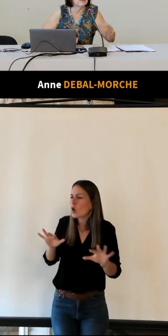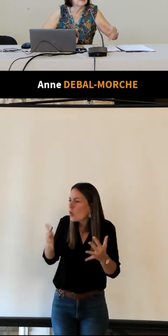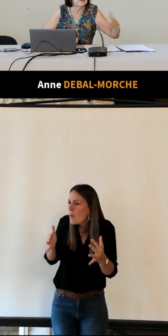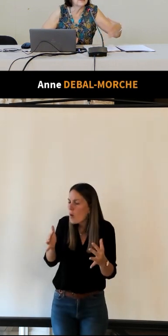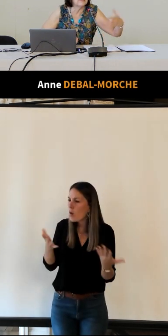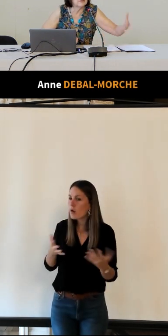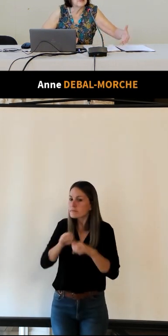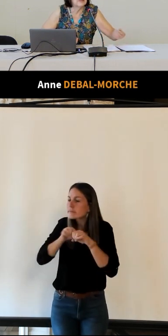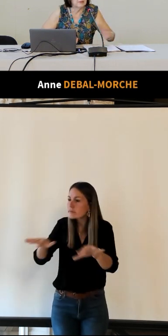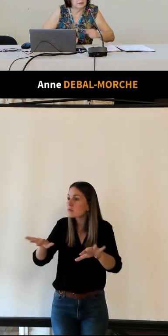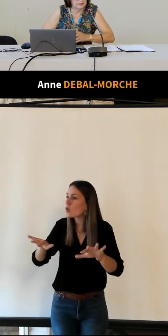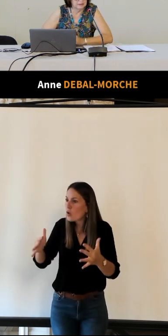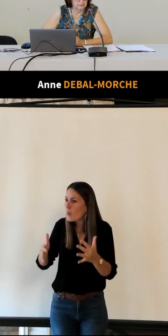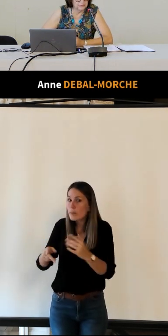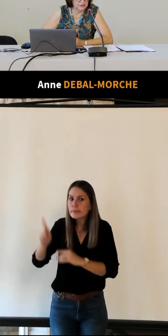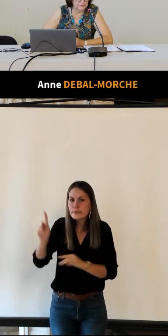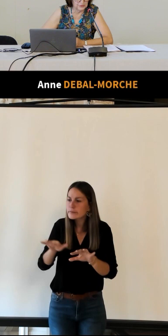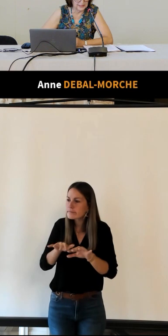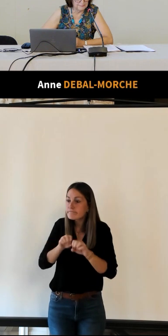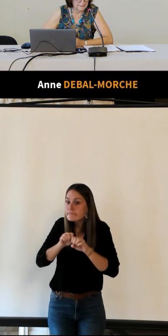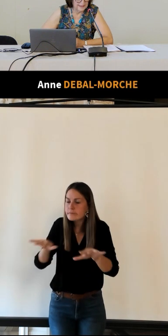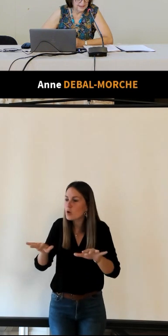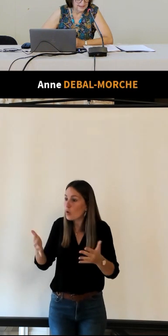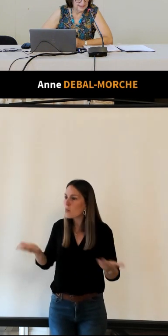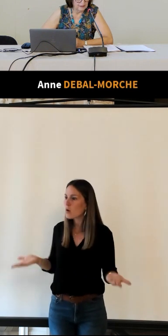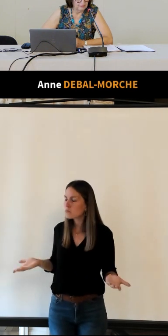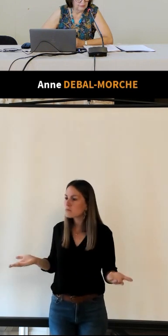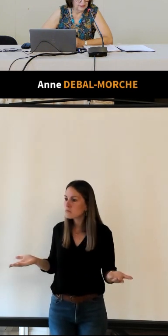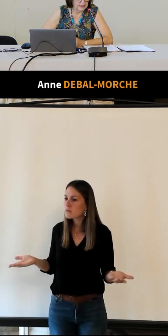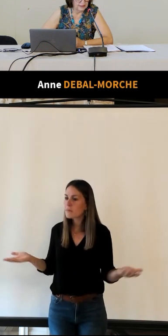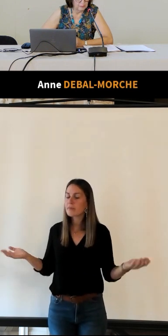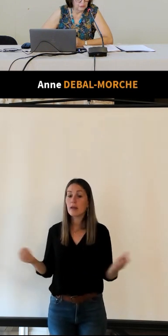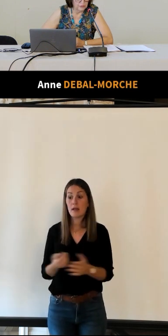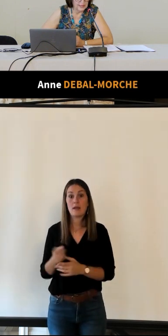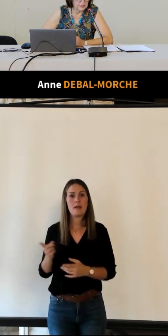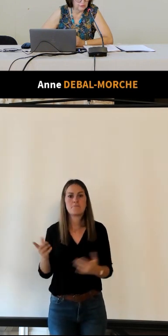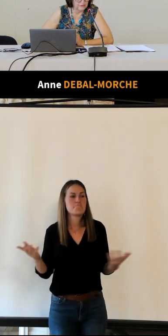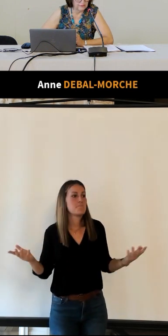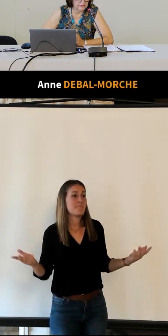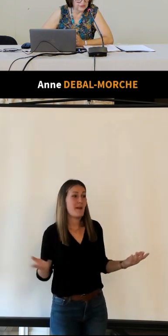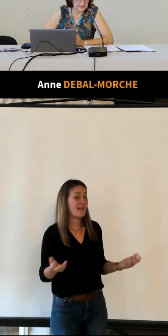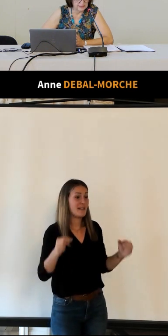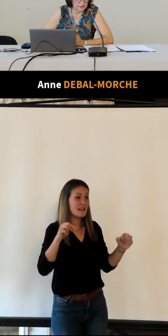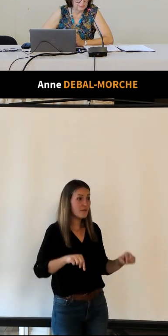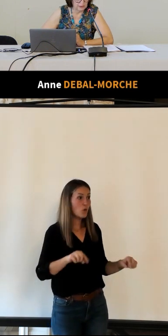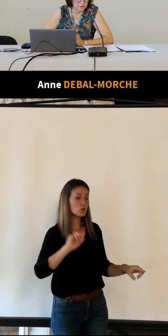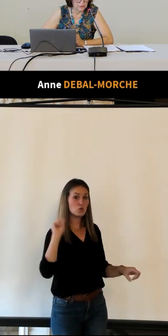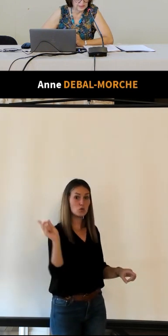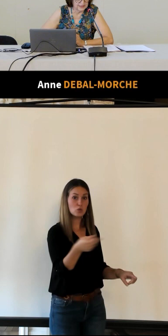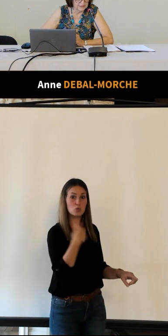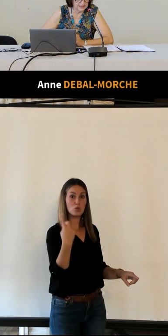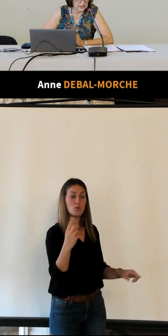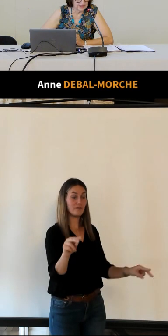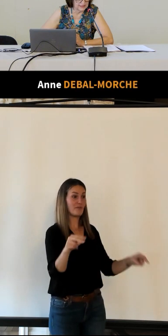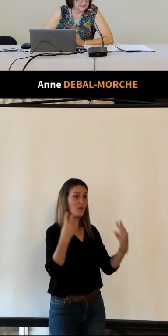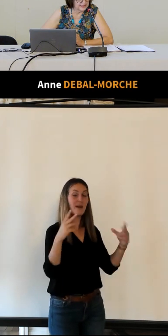quand même mieux diffuser et elle a répondu être visible par le choix